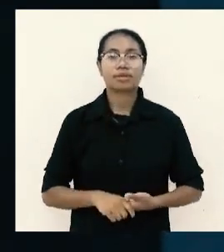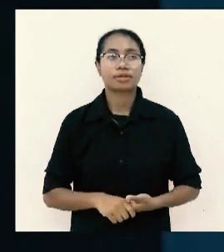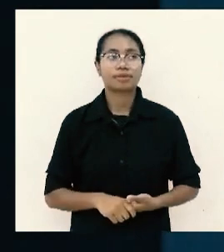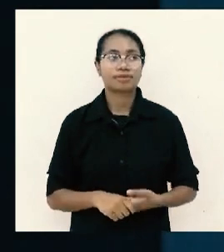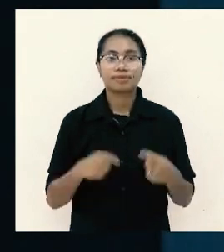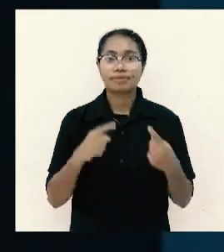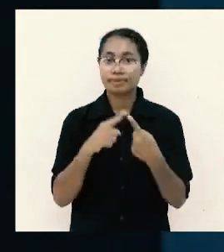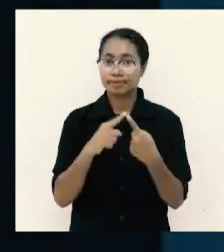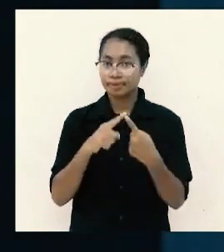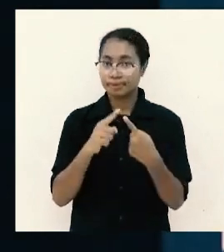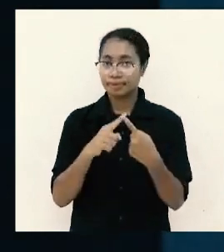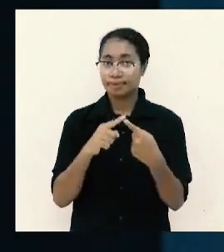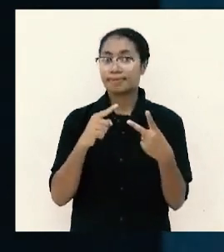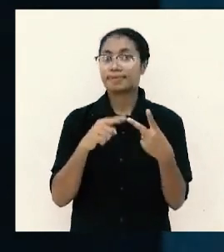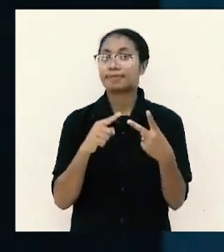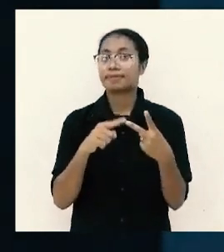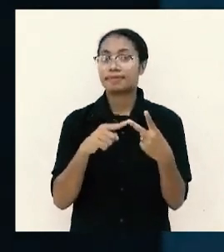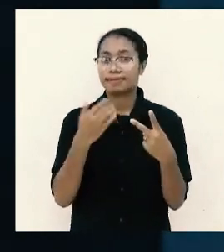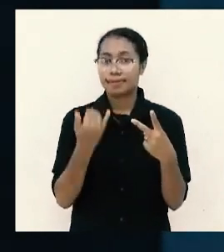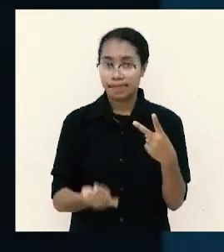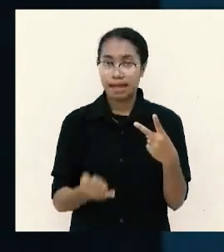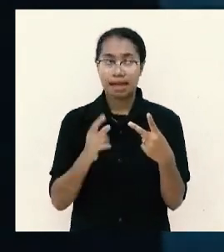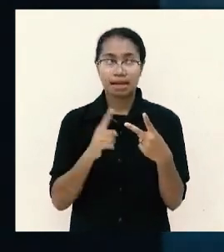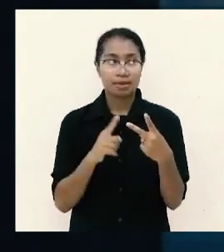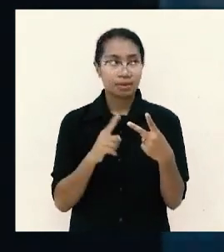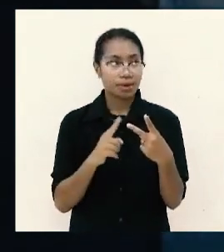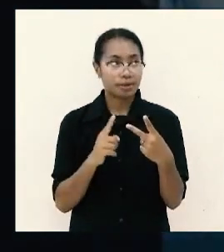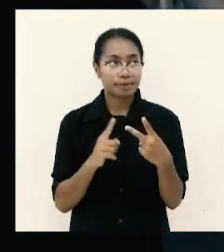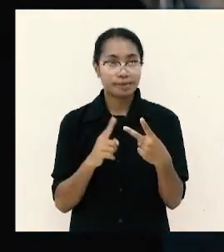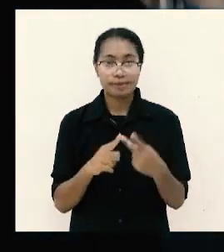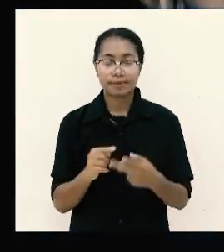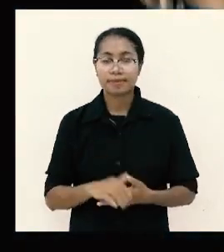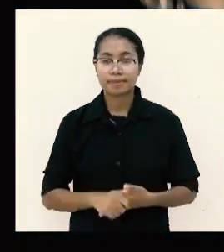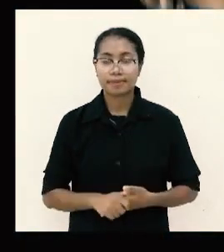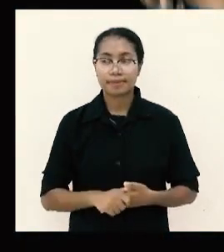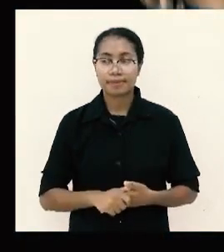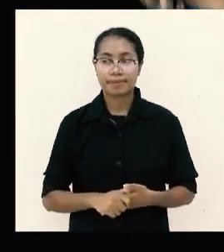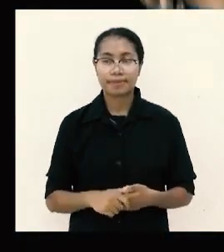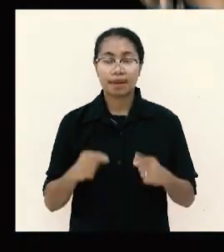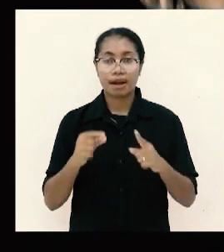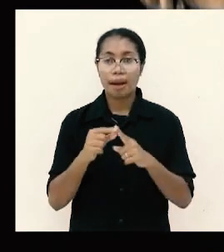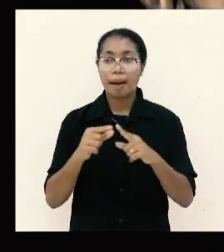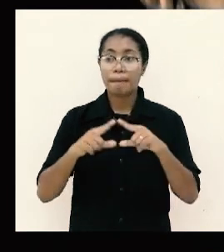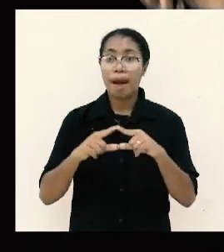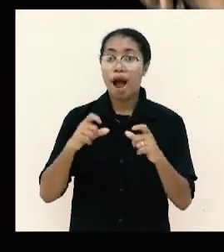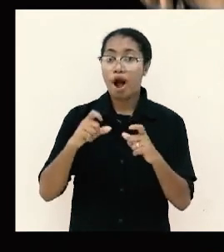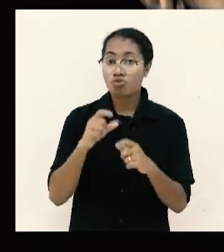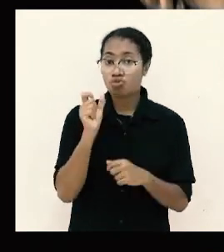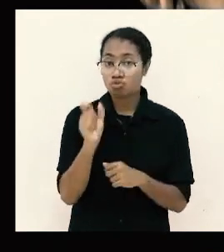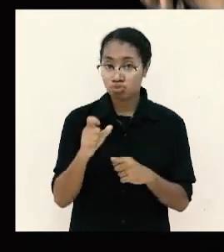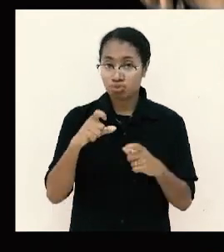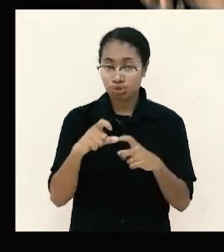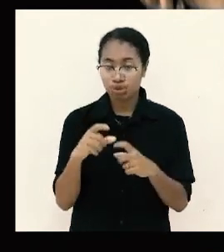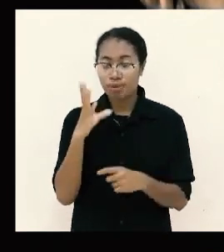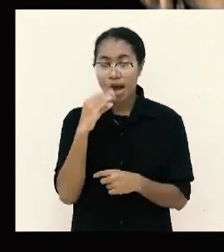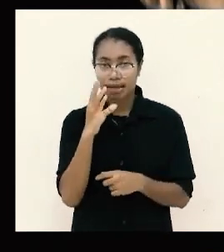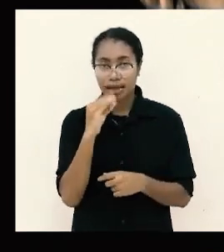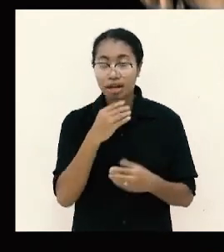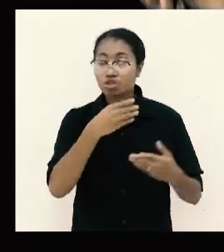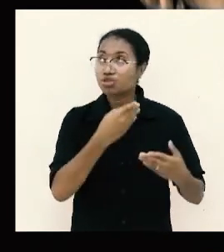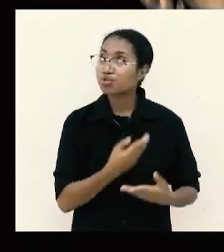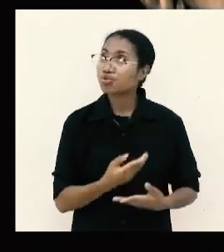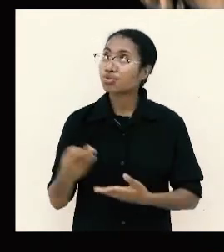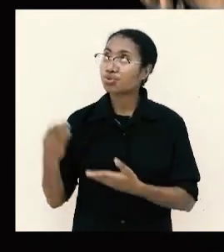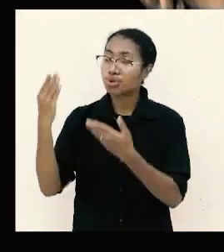pertama sekarang hal kedua Paulus menyatakan syukurnya dan memuliakan Tuhan atas